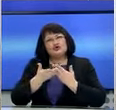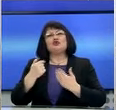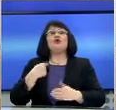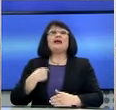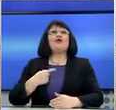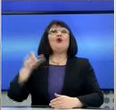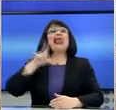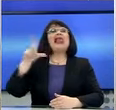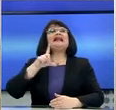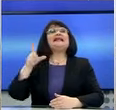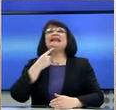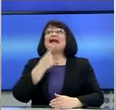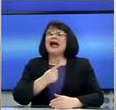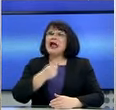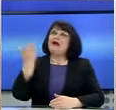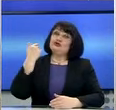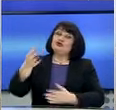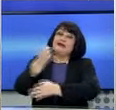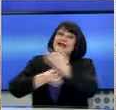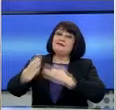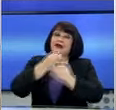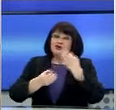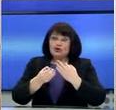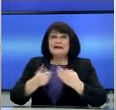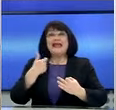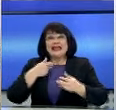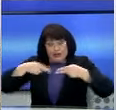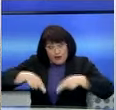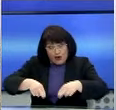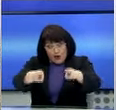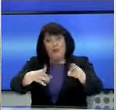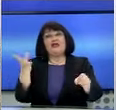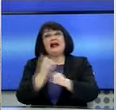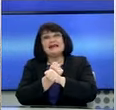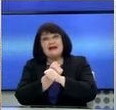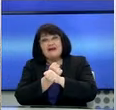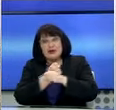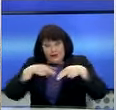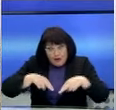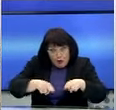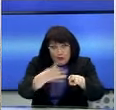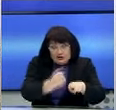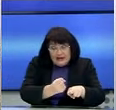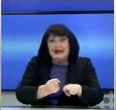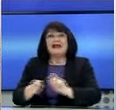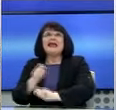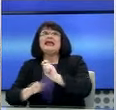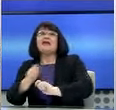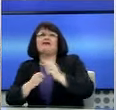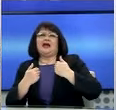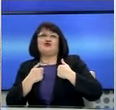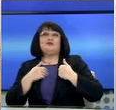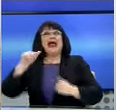viam in veniam, out faciam. Είτε θα τον βρούμε τον δρόμο, είτε θα τον φτιάξουμε. Εμείς δεν βρήκαμε έτοιμο